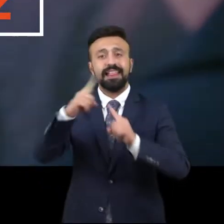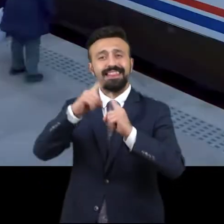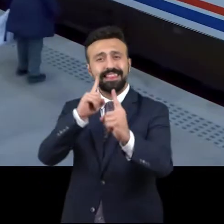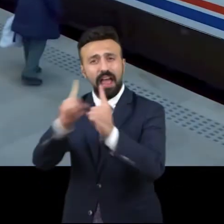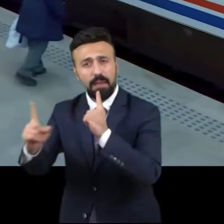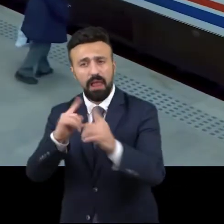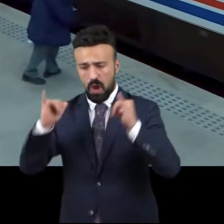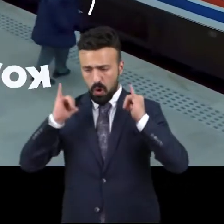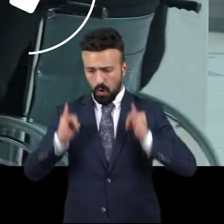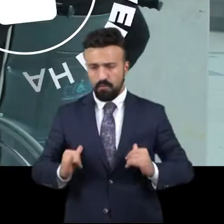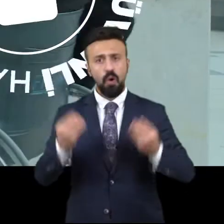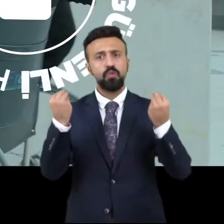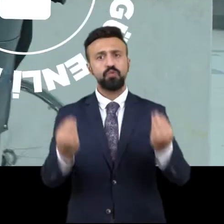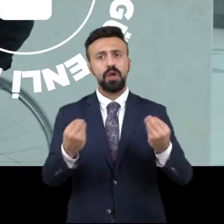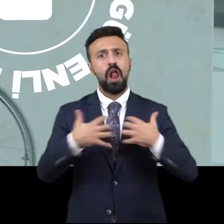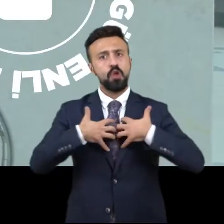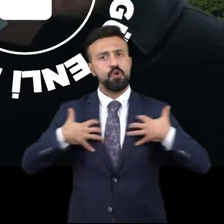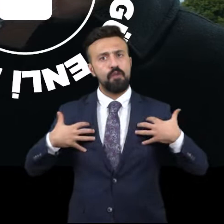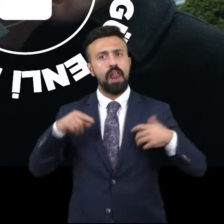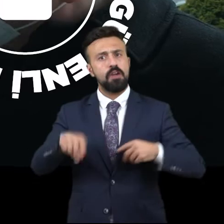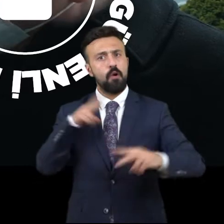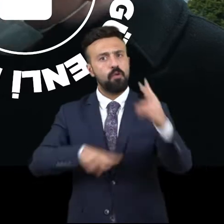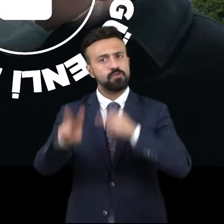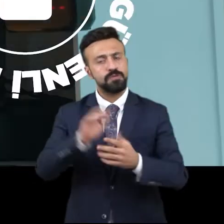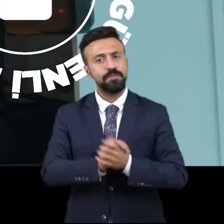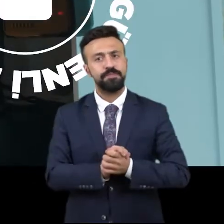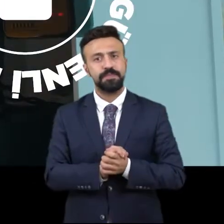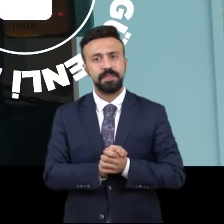Terminallerde konforlu ve güvenli hareket.